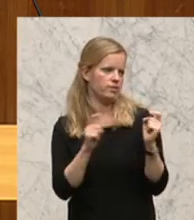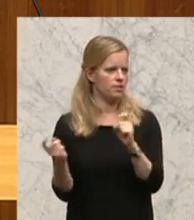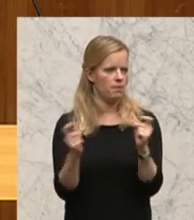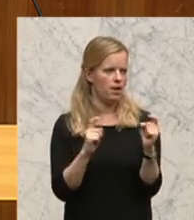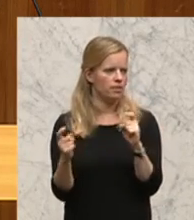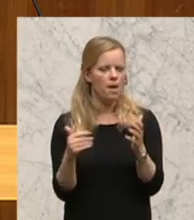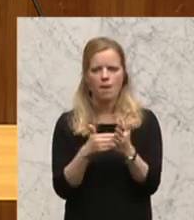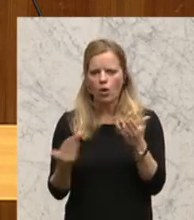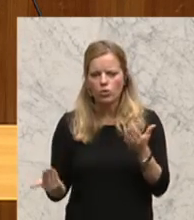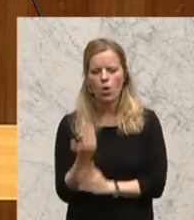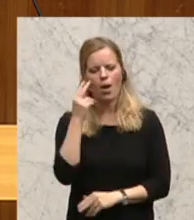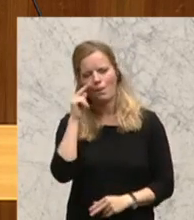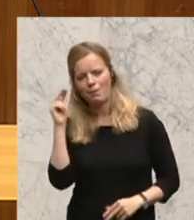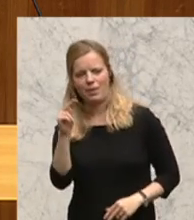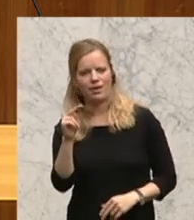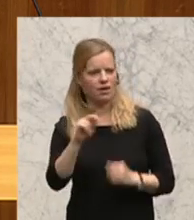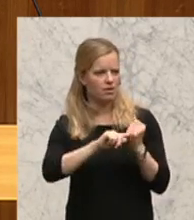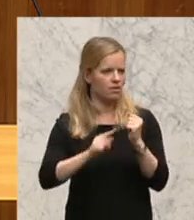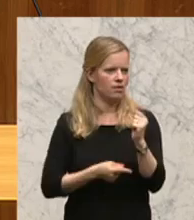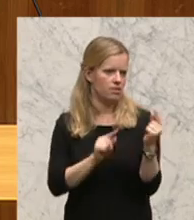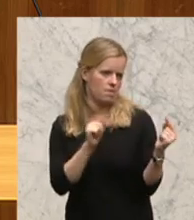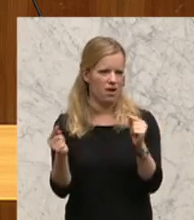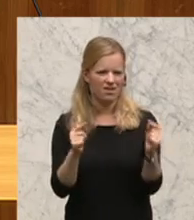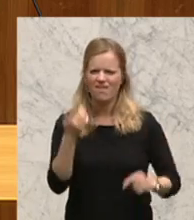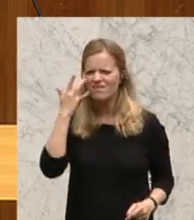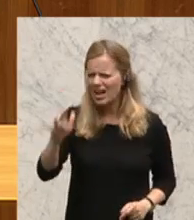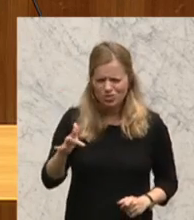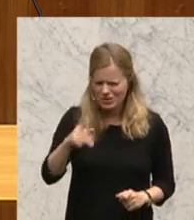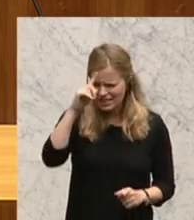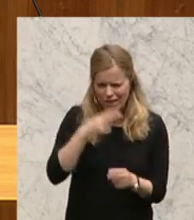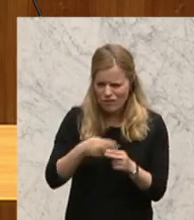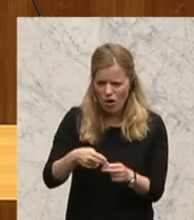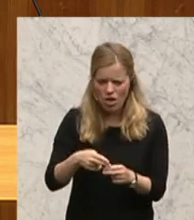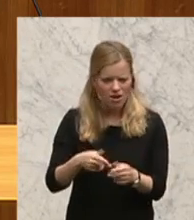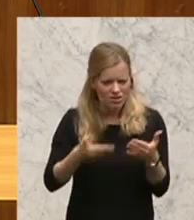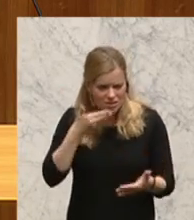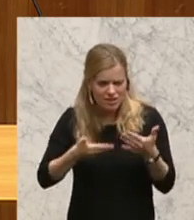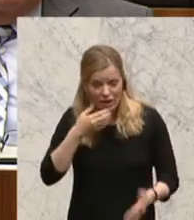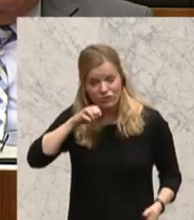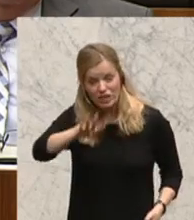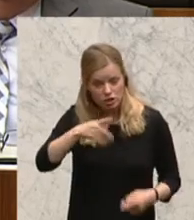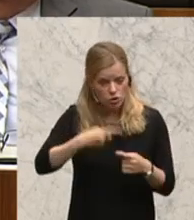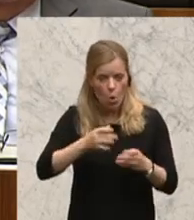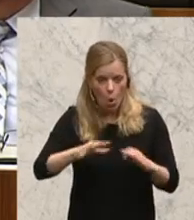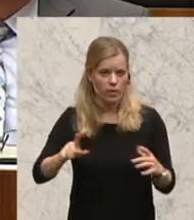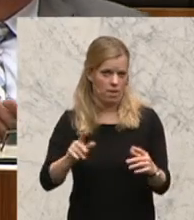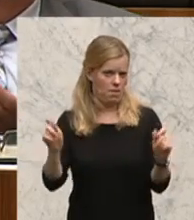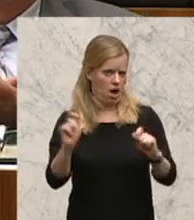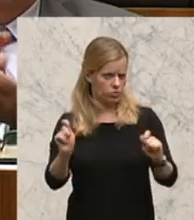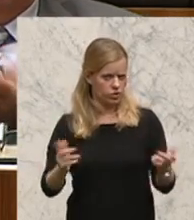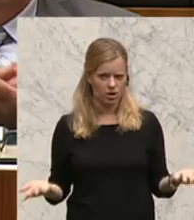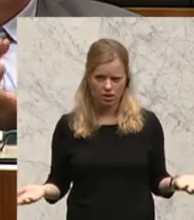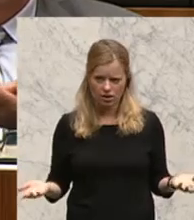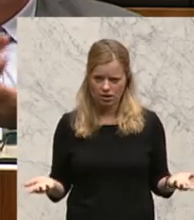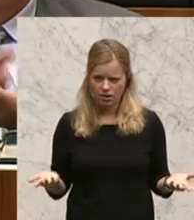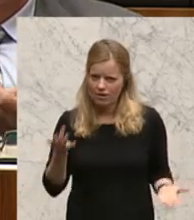auf die Debatte. Ich weiß nicht, ob es sinnvoll ist, 14-stündige Debatten abzuhalten ohne eine Pause. Reden wir drüber in den nächsten Jahren. Und wir sagen, vielleicht noch